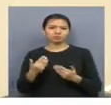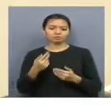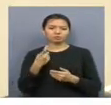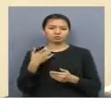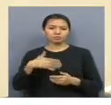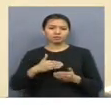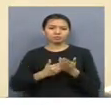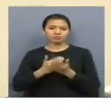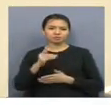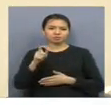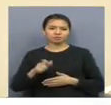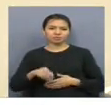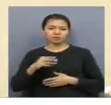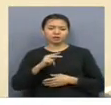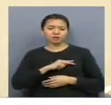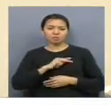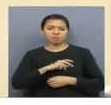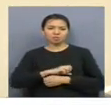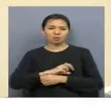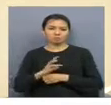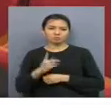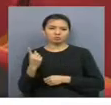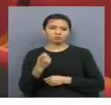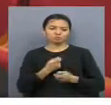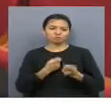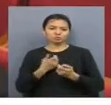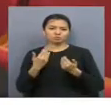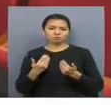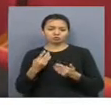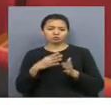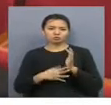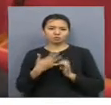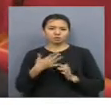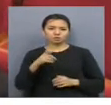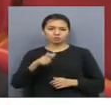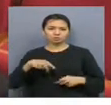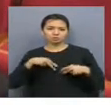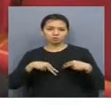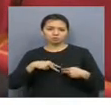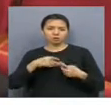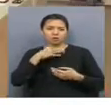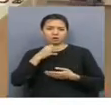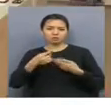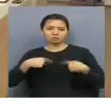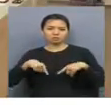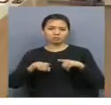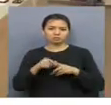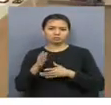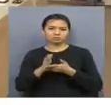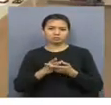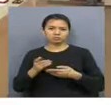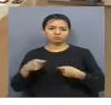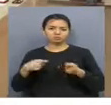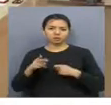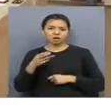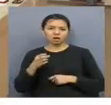жүзелуден астам адамды, вақталық жұмыс пен қамты бұтыр. Және мердігер ретінде 95 адам еңбейгетет. Жауіп кершілігі шектеуілі серіктестігі башылары